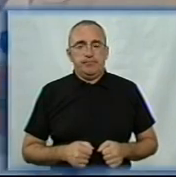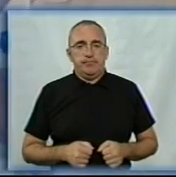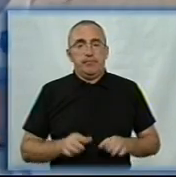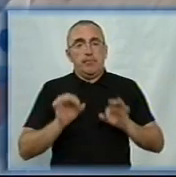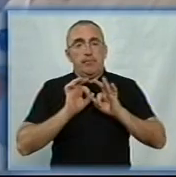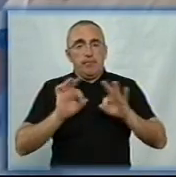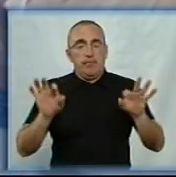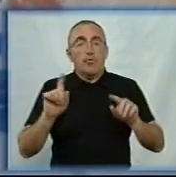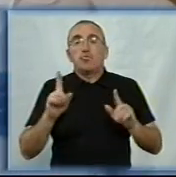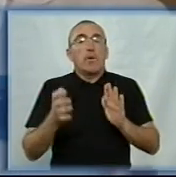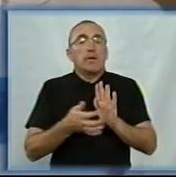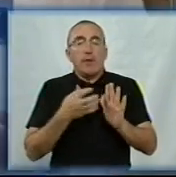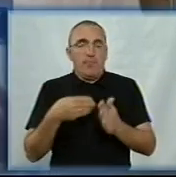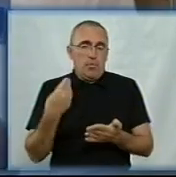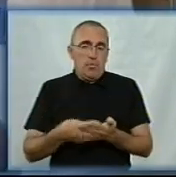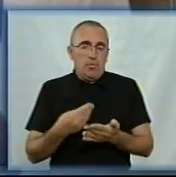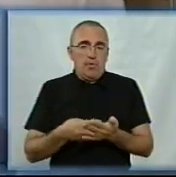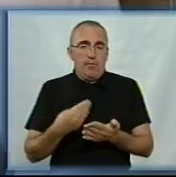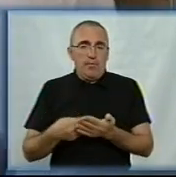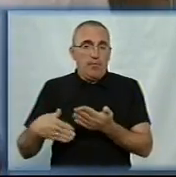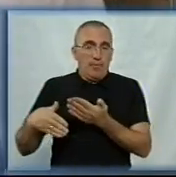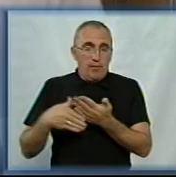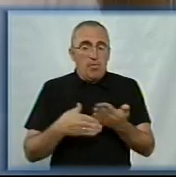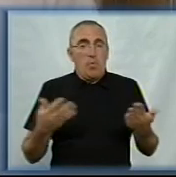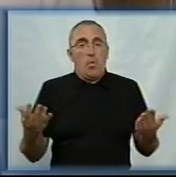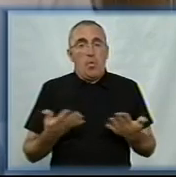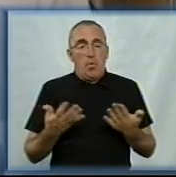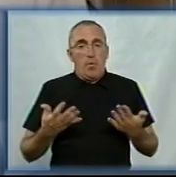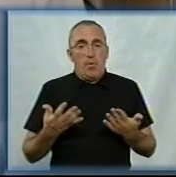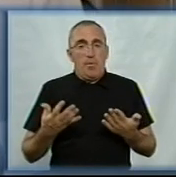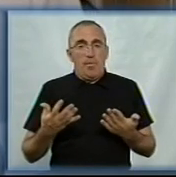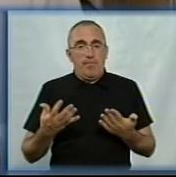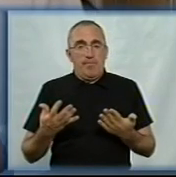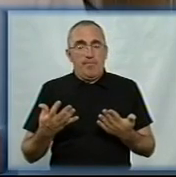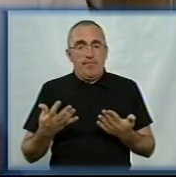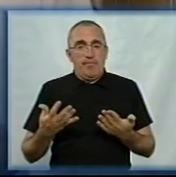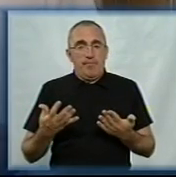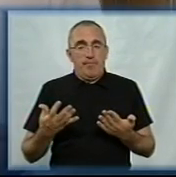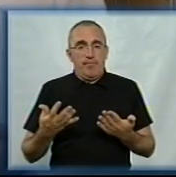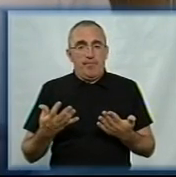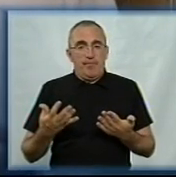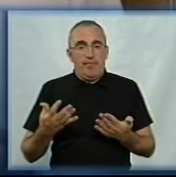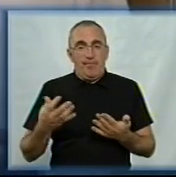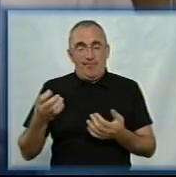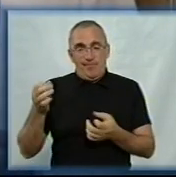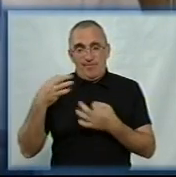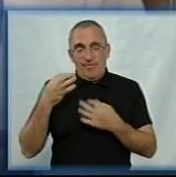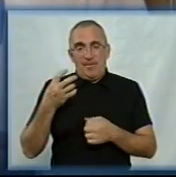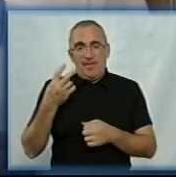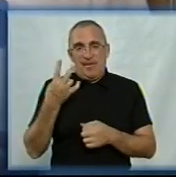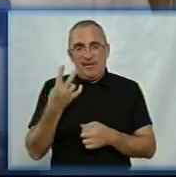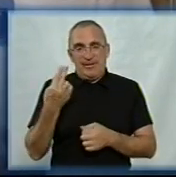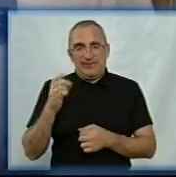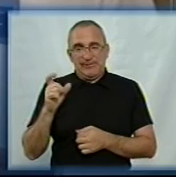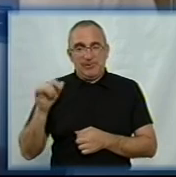Розповідає, на що не вистачає грошей. Фінансування, яке анонсувала нам Національна служба здоров